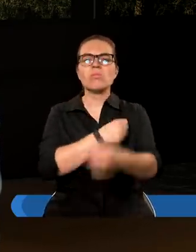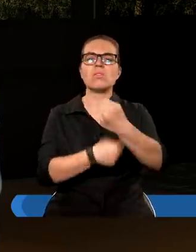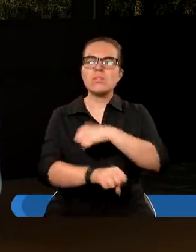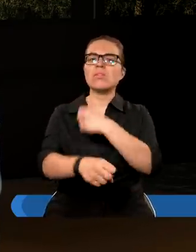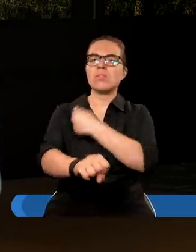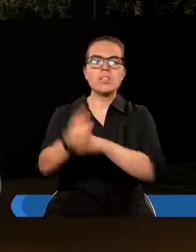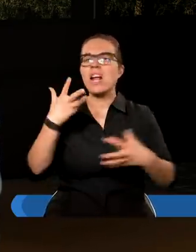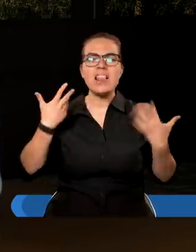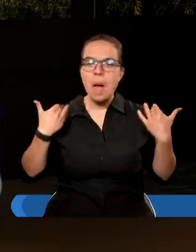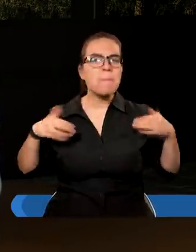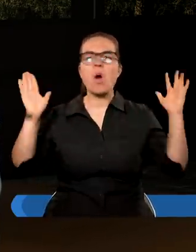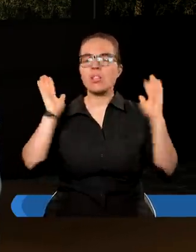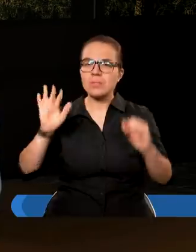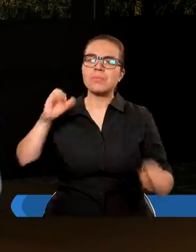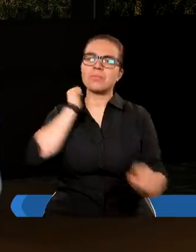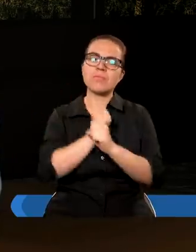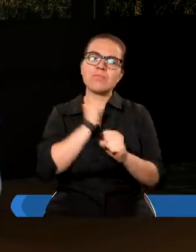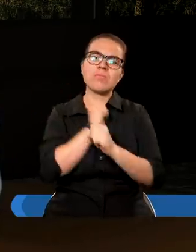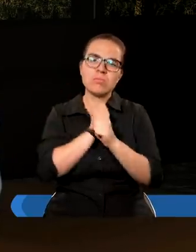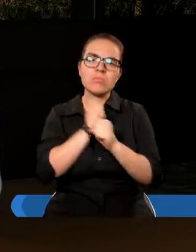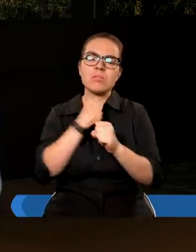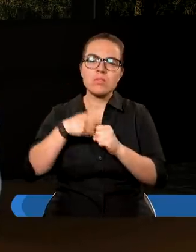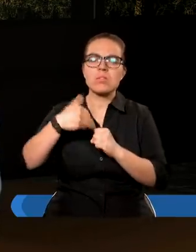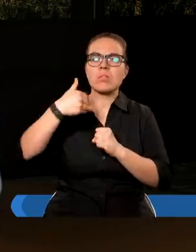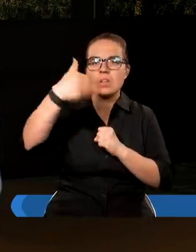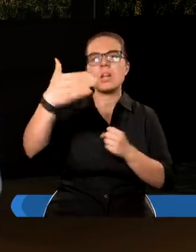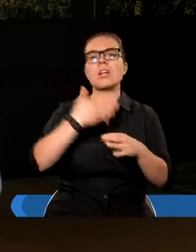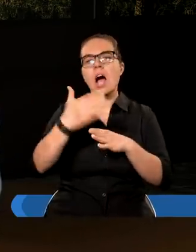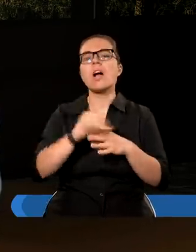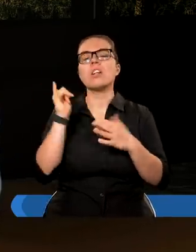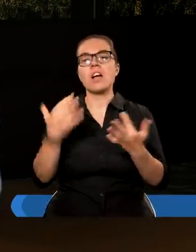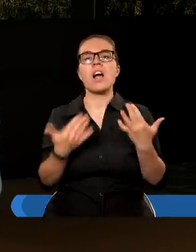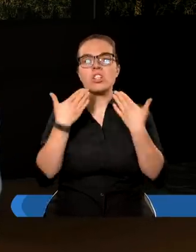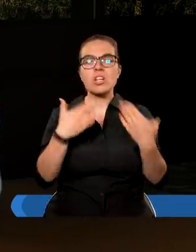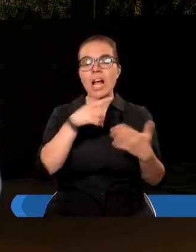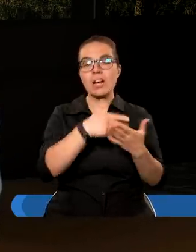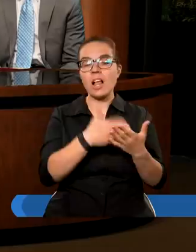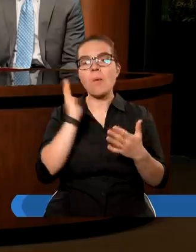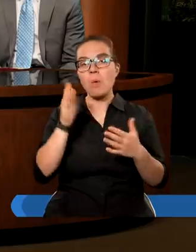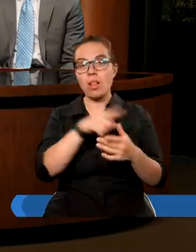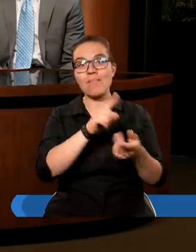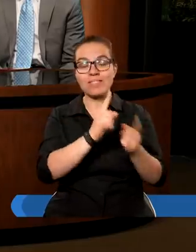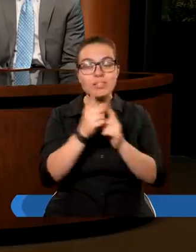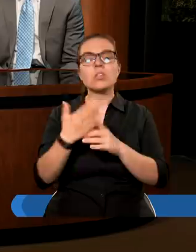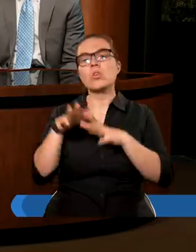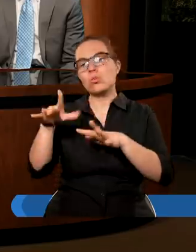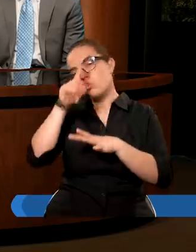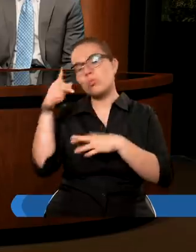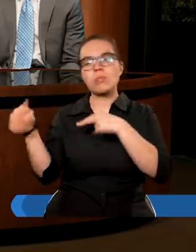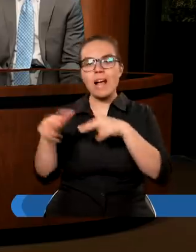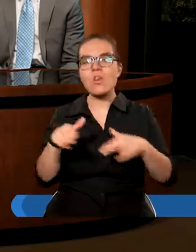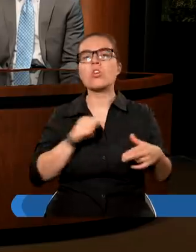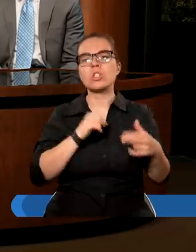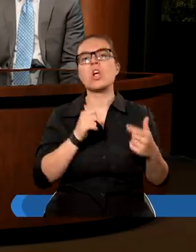prawdziwym nasiadowcą Chrystusa i dzięki Niemu wielu ludzi się ochrzciło i nawróciło. To prawda, kiedy